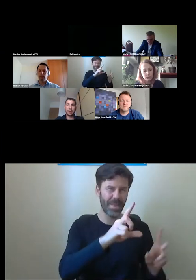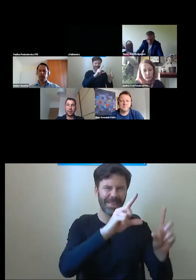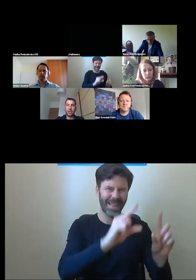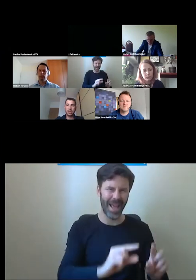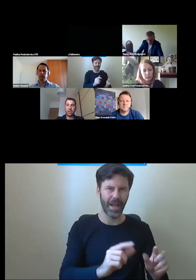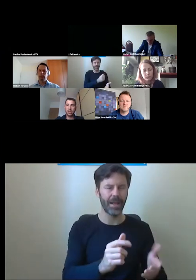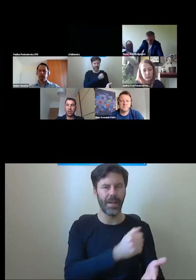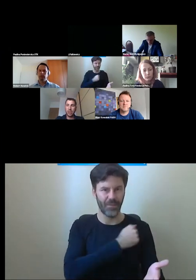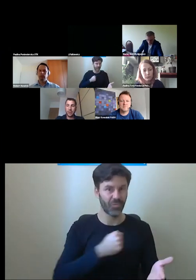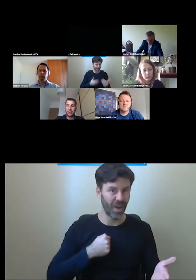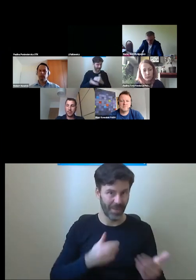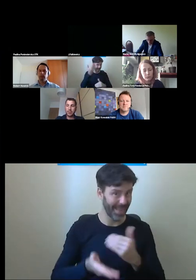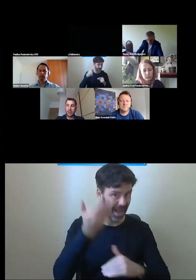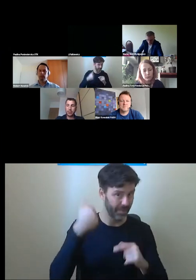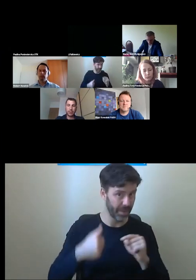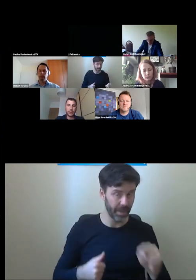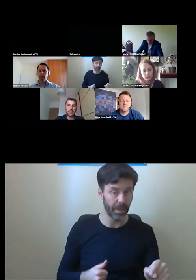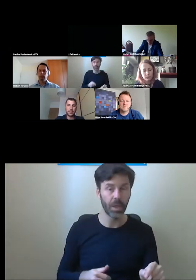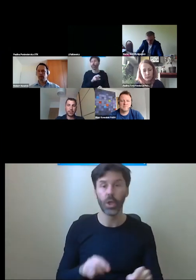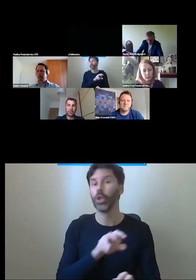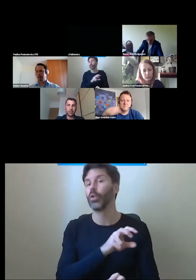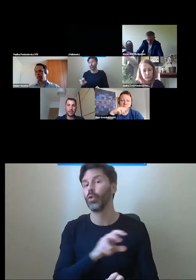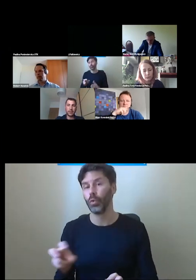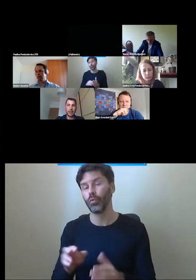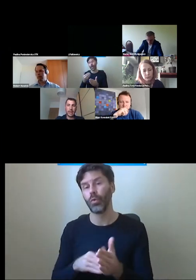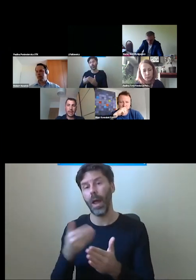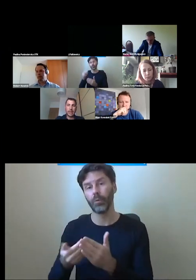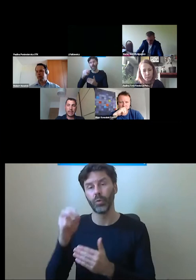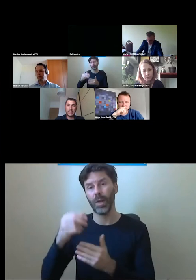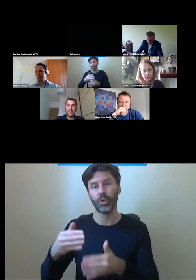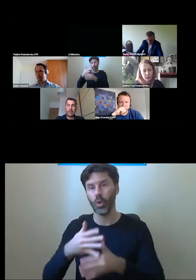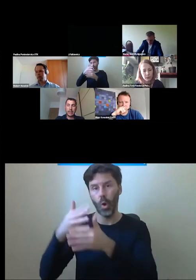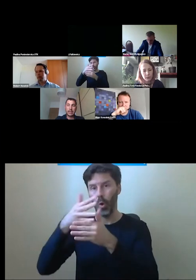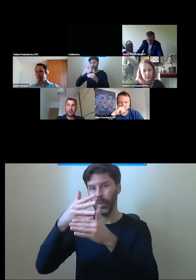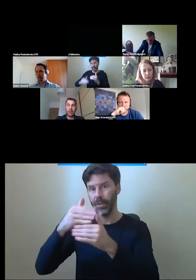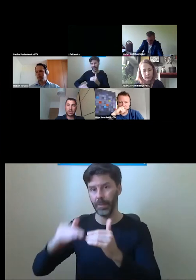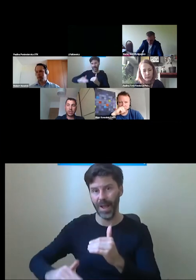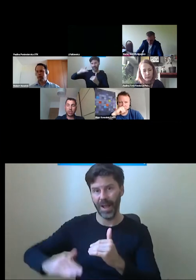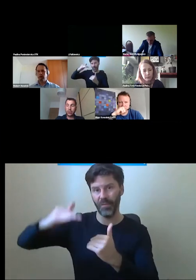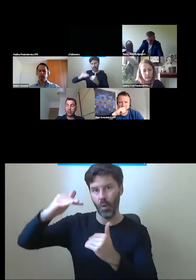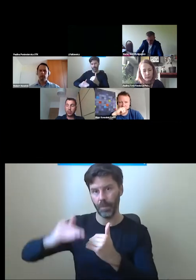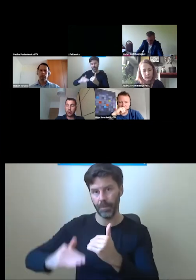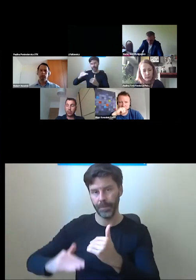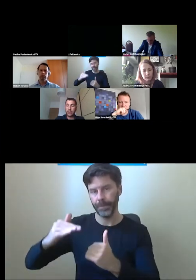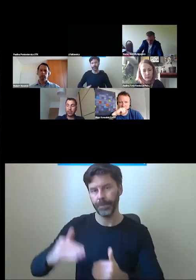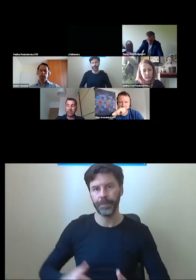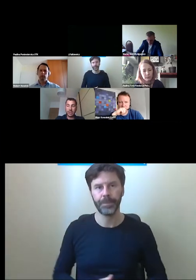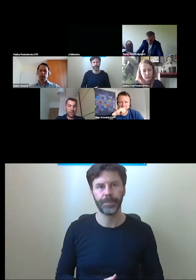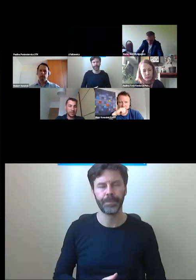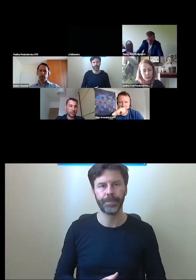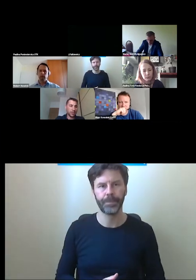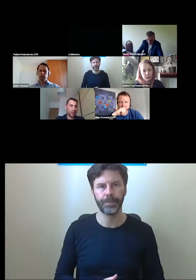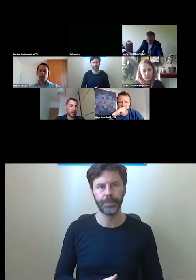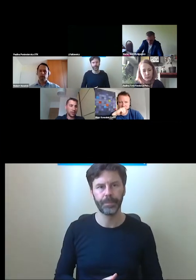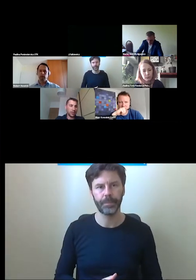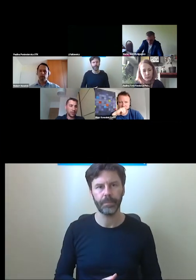Warszawie w tamtym okresie, czy to w przypadku tych platform przyschodowych. Natomiast to, co było chyba najbardziej